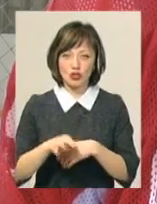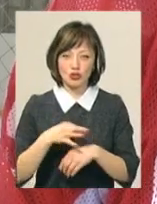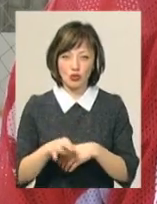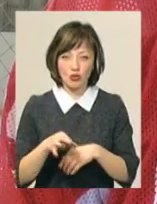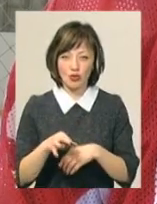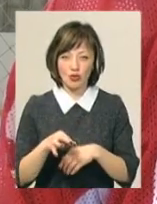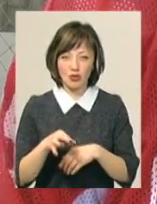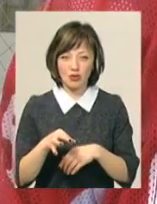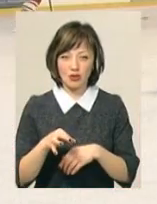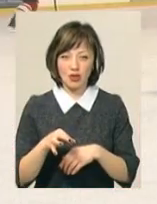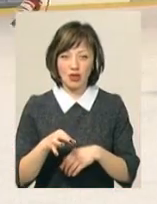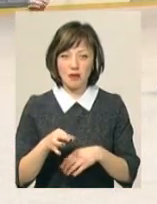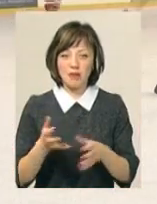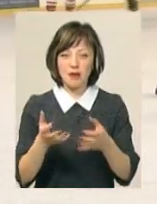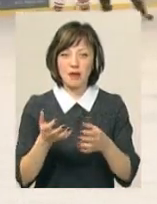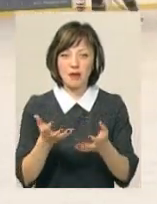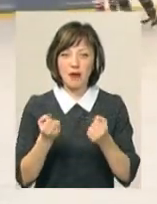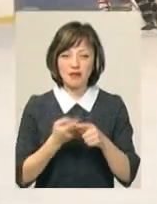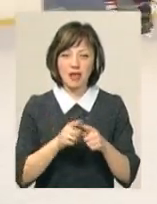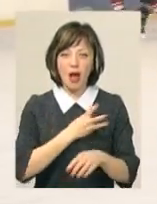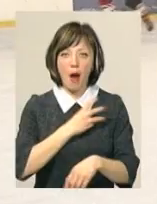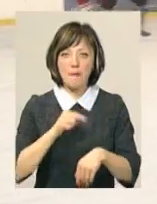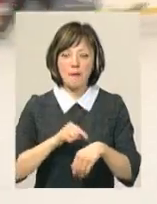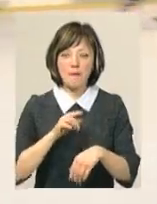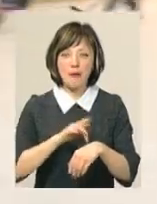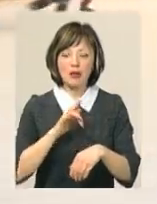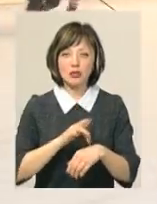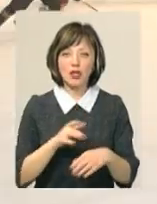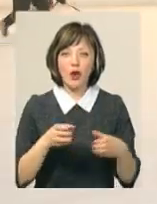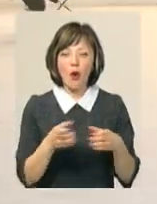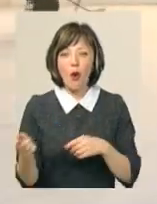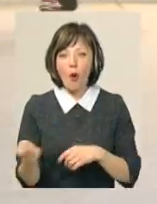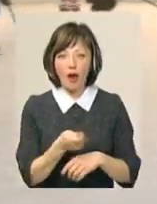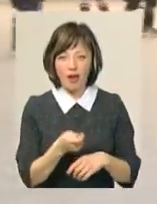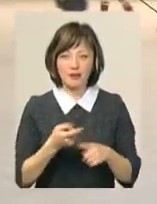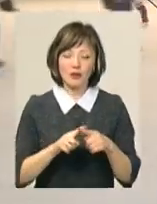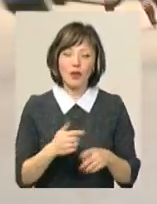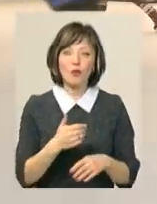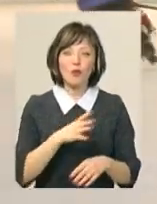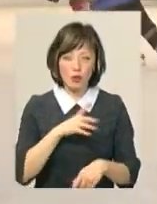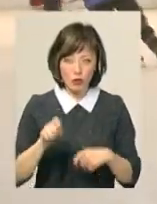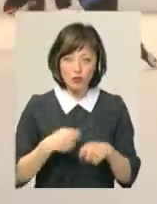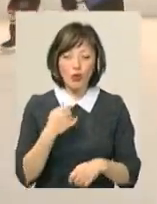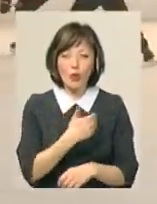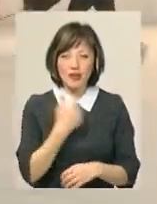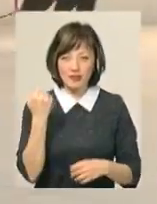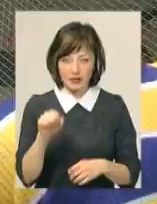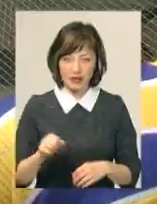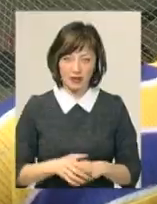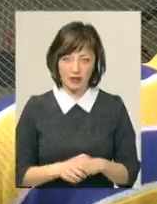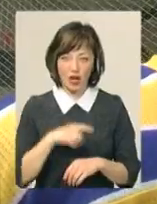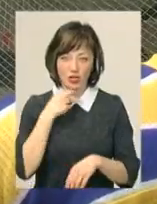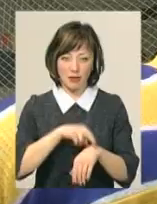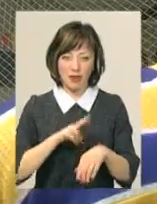приймав в нас аматорський хокей. Хмельничани кажуть, і самі знають, що порушення були, але ж дуже хотілося виграти, каже капітан прадівці Олег Іванчук.